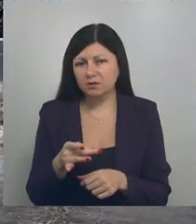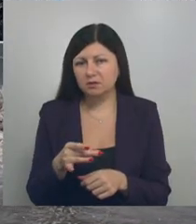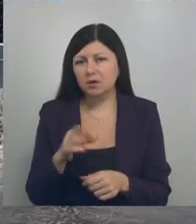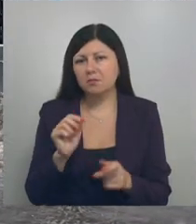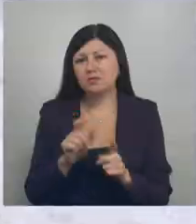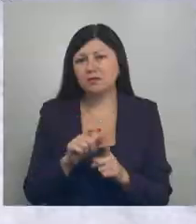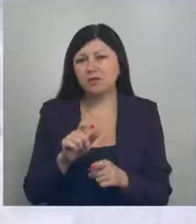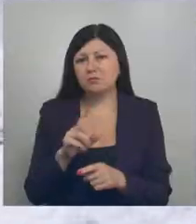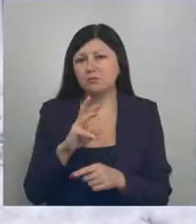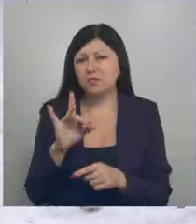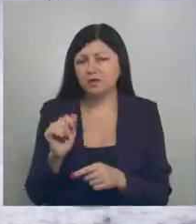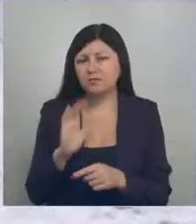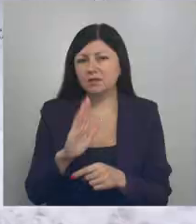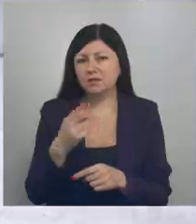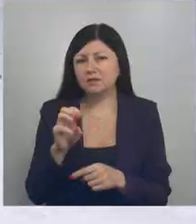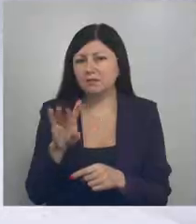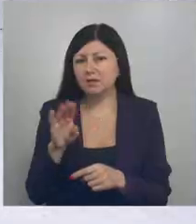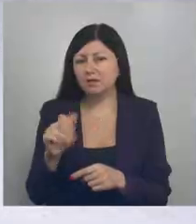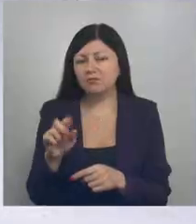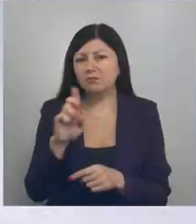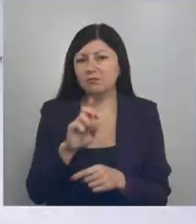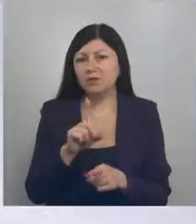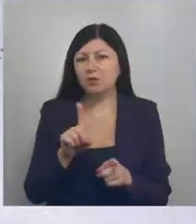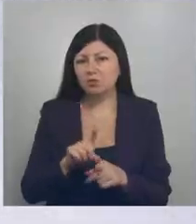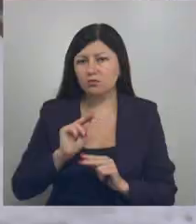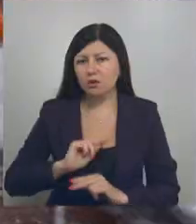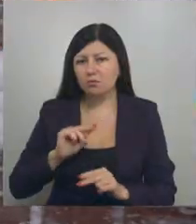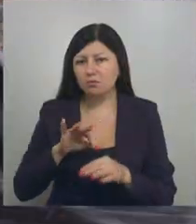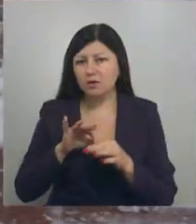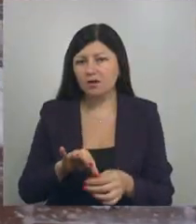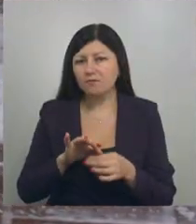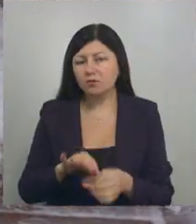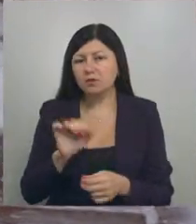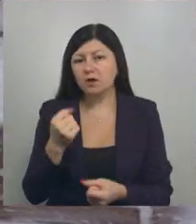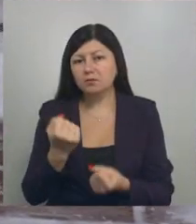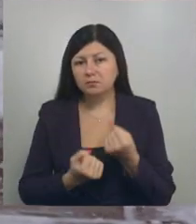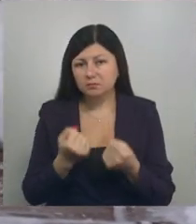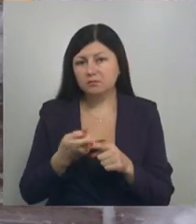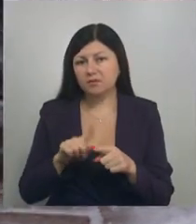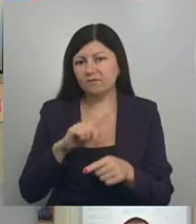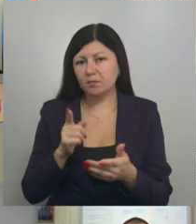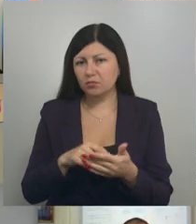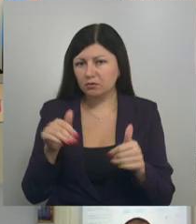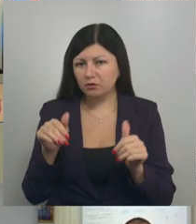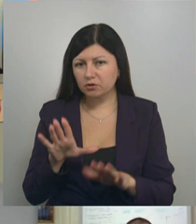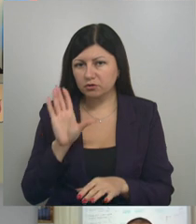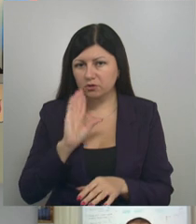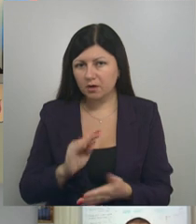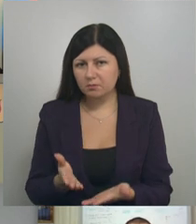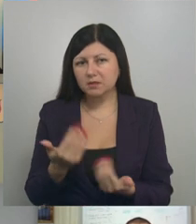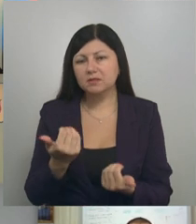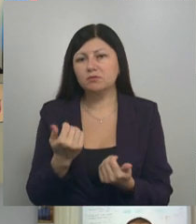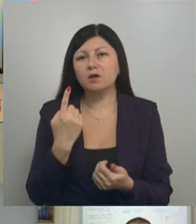словам мэра Валентина Демидова, в областной столице такую работу проводят, а вопрос с техникой решаемый. Сегодня одна